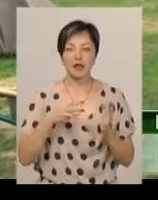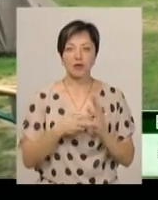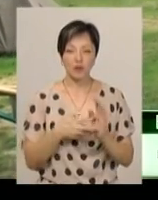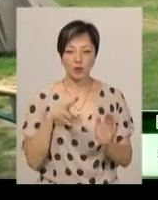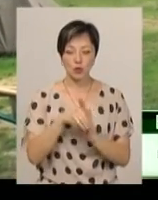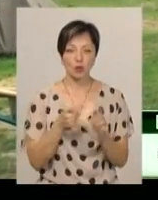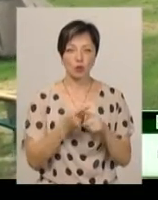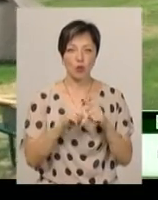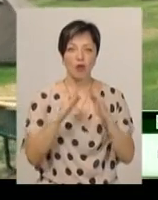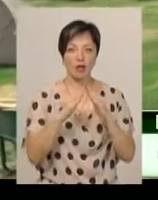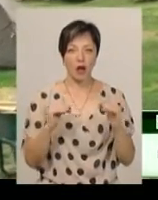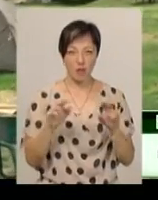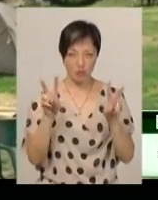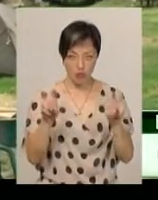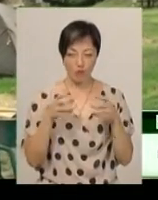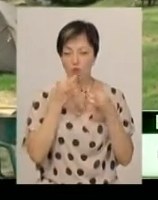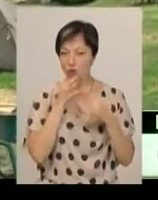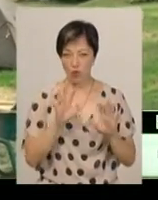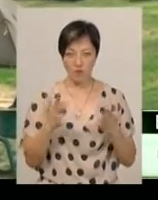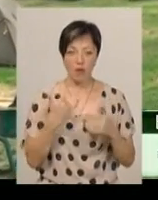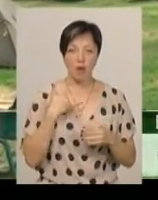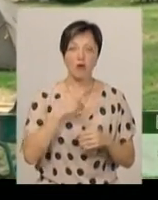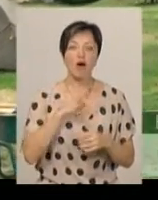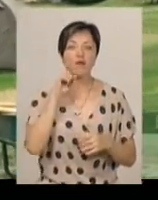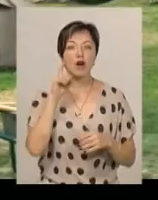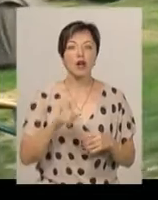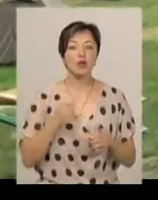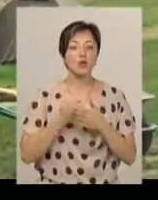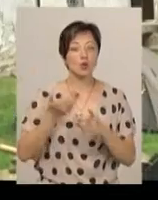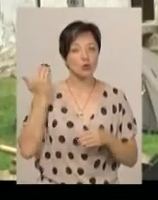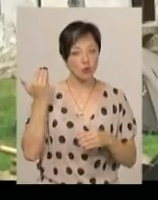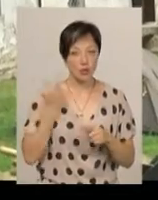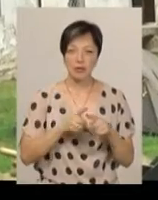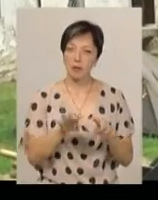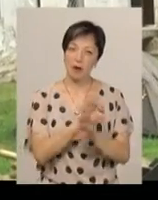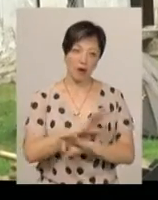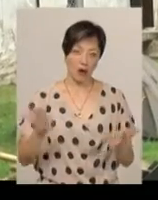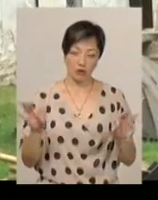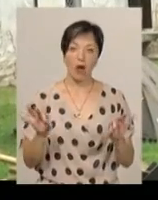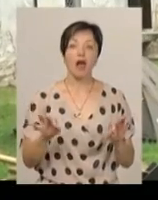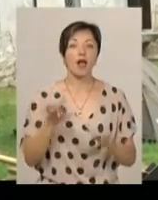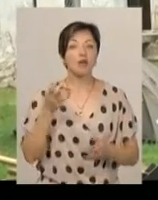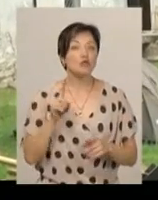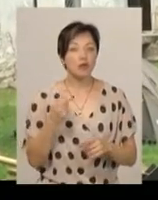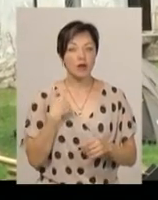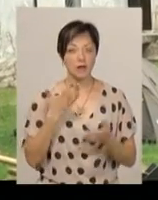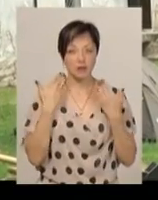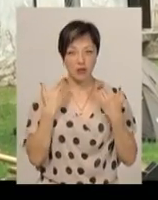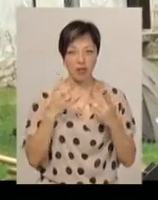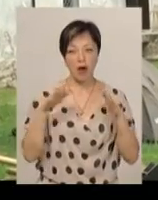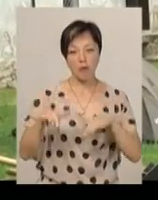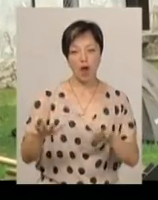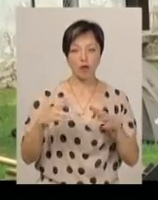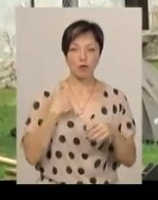долучитися до цього табору в будь-якому випадку. Я була в Україні до цього. Я думаю, це прекрасно. Тому що, якби я відпочивала на